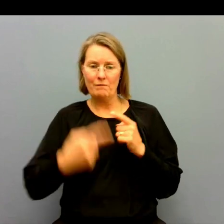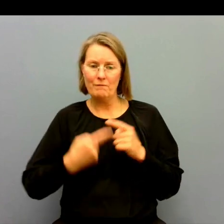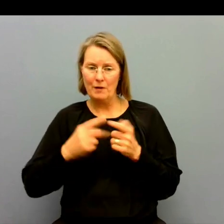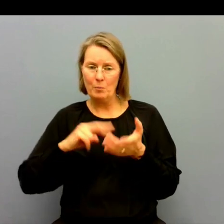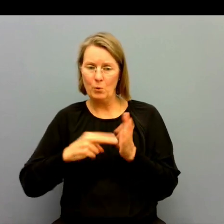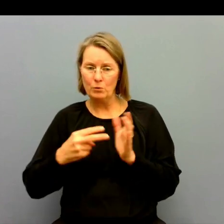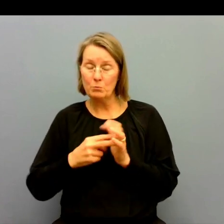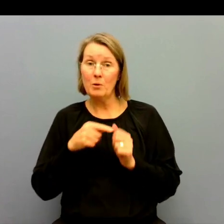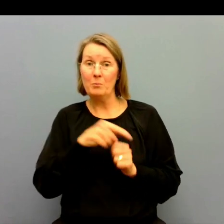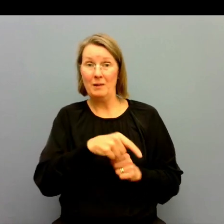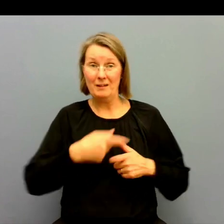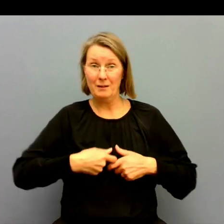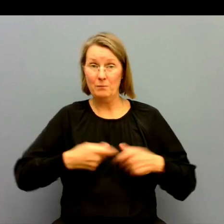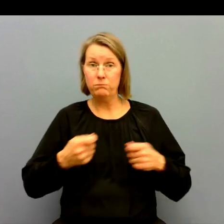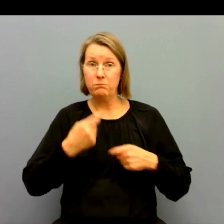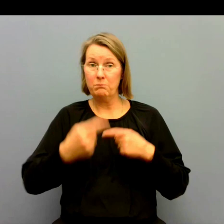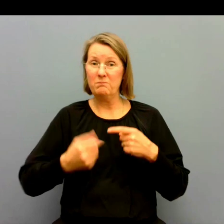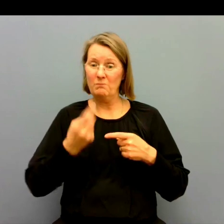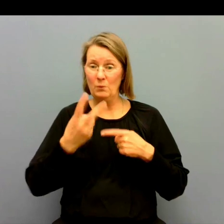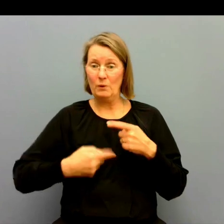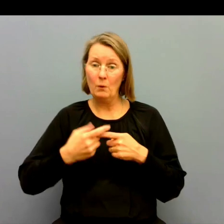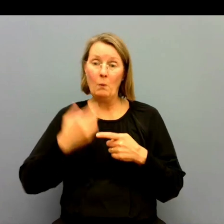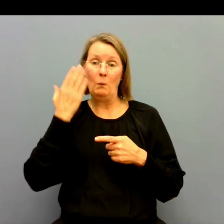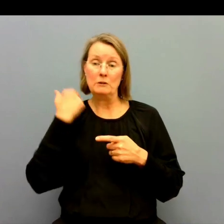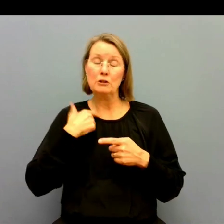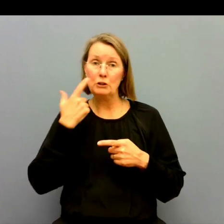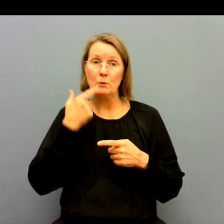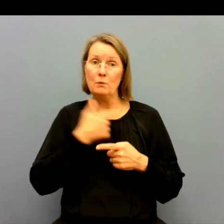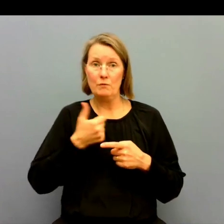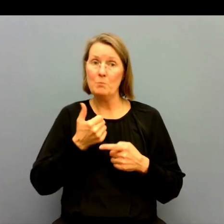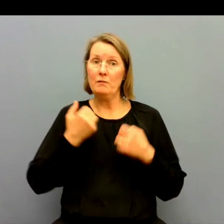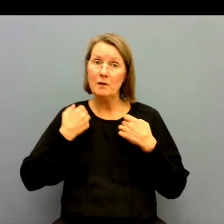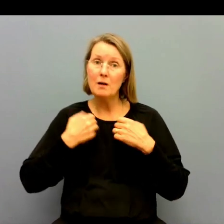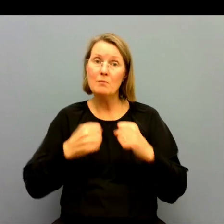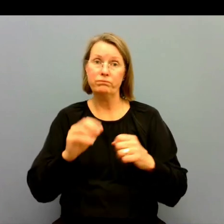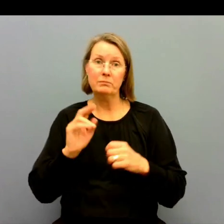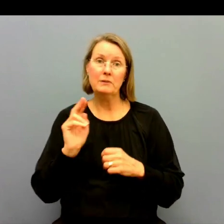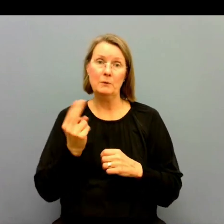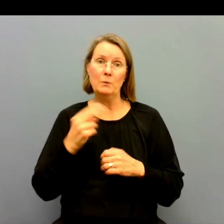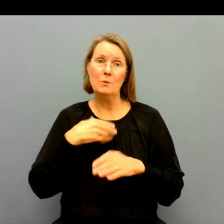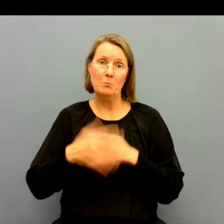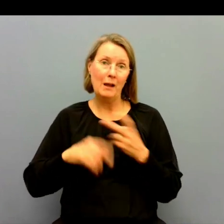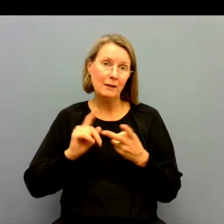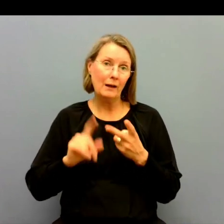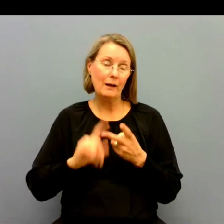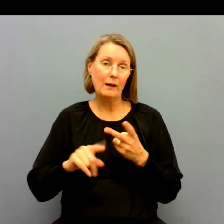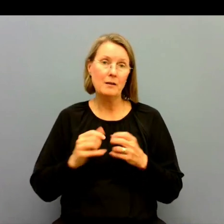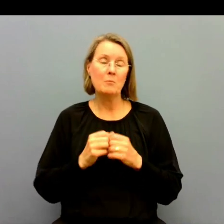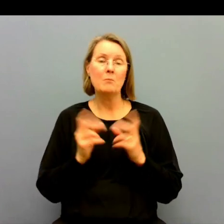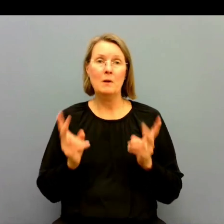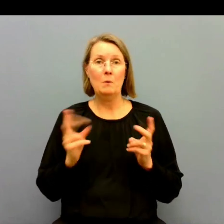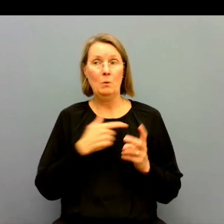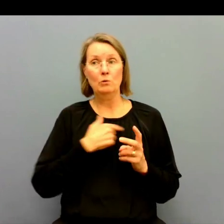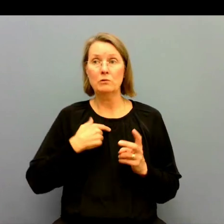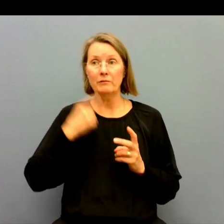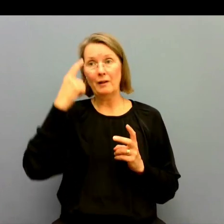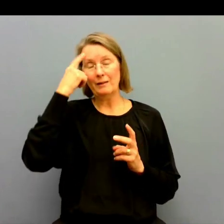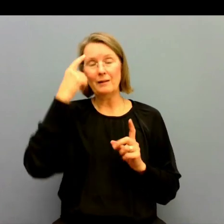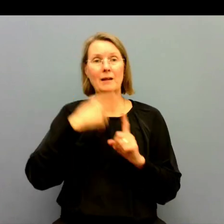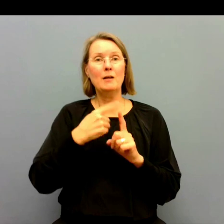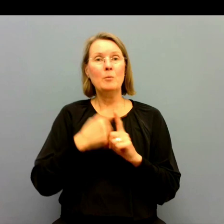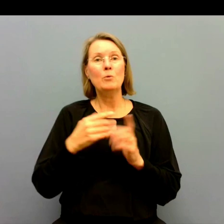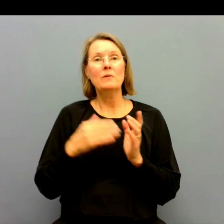femårsplan och det här var ju några år sedan så den tror jag är dags att ta tag i bland annat. Men vi ser